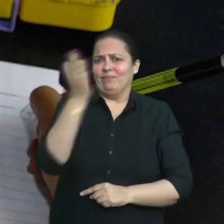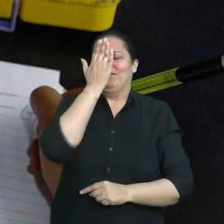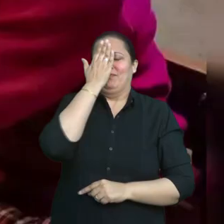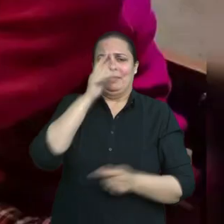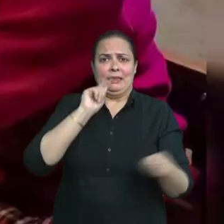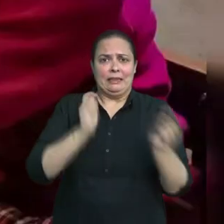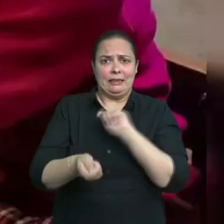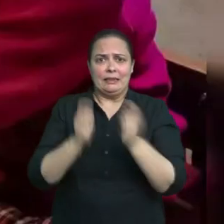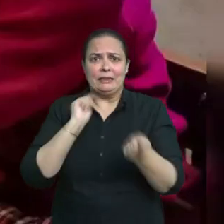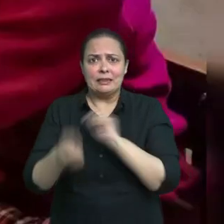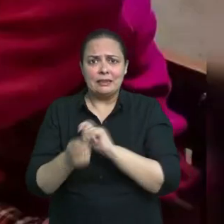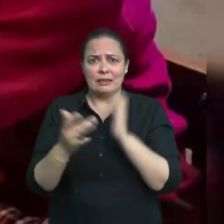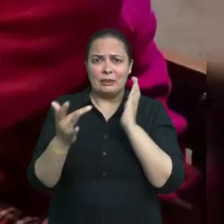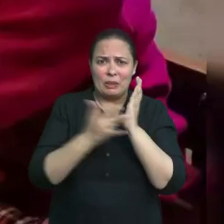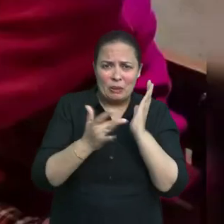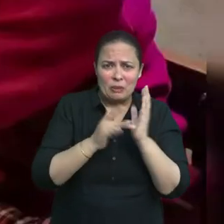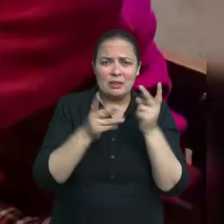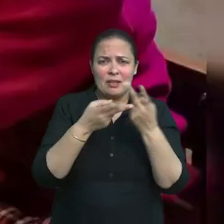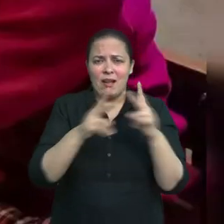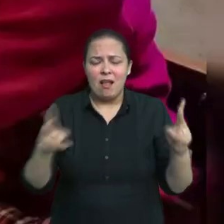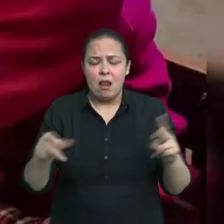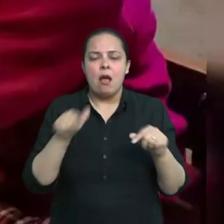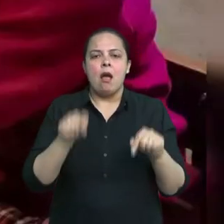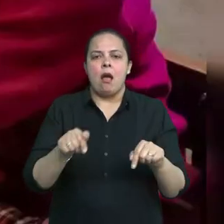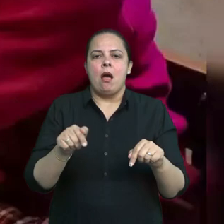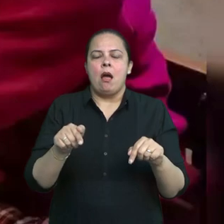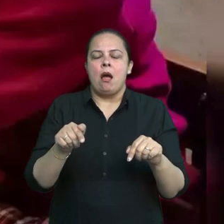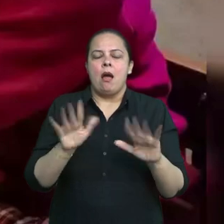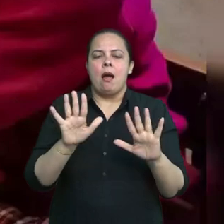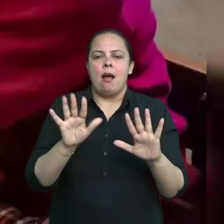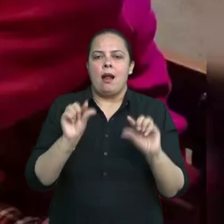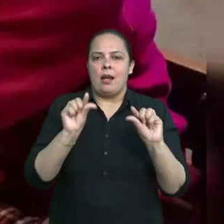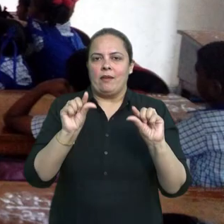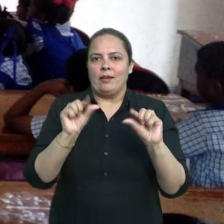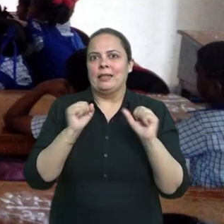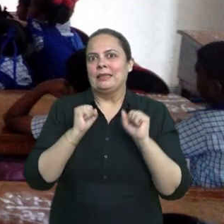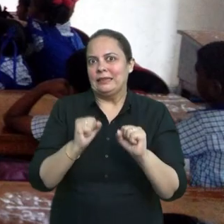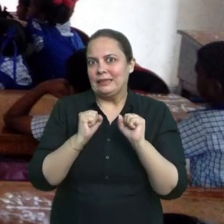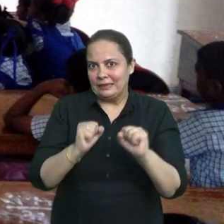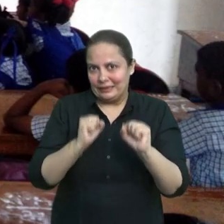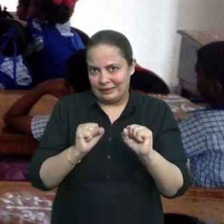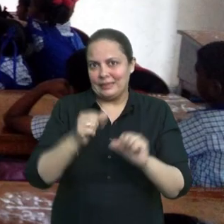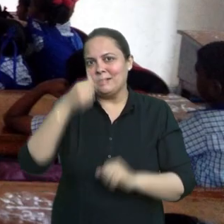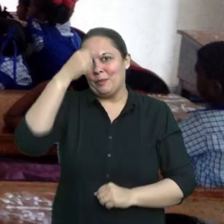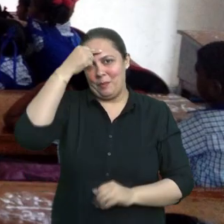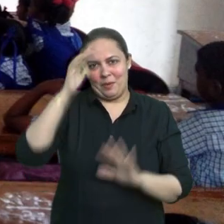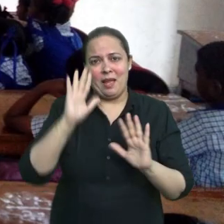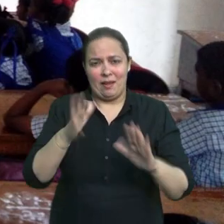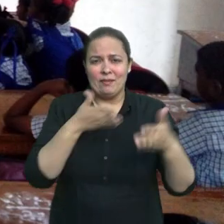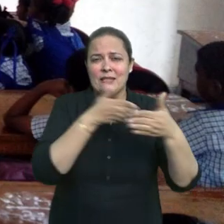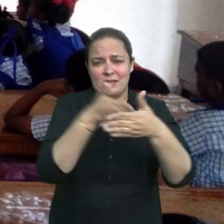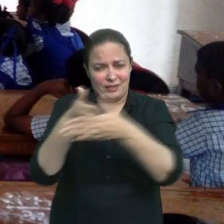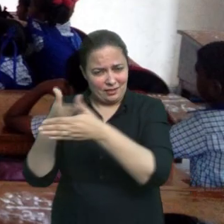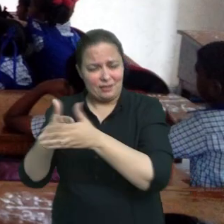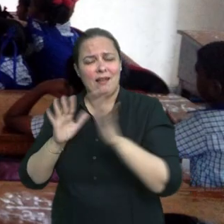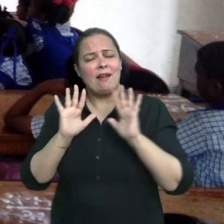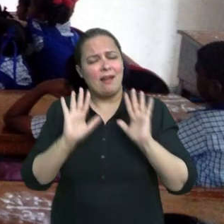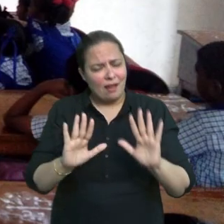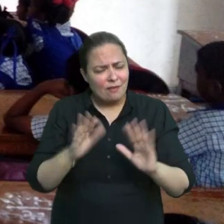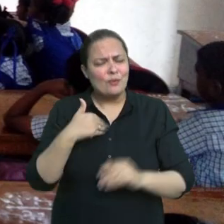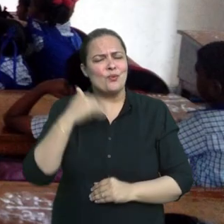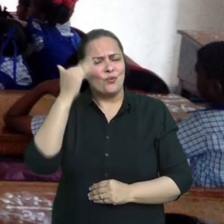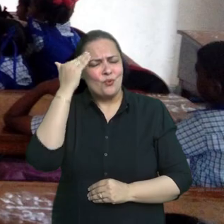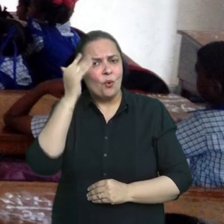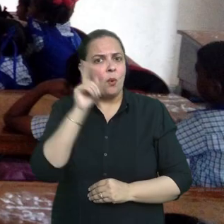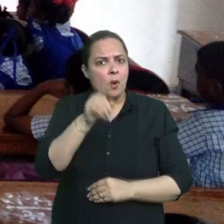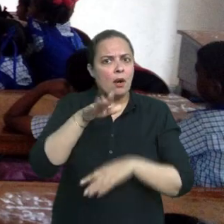अनुभवों ने ICT को भविश्य में आने वाली चुनौतियों का सामना करने के लिए इस विधी पर पुनर विचार करने के लिए प्रेरित